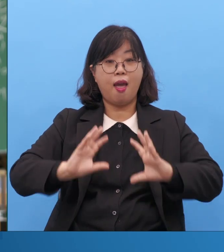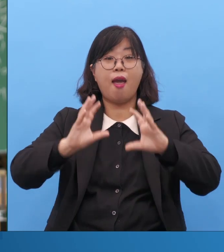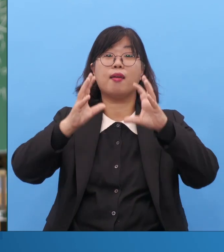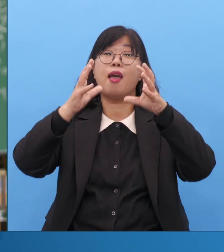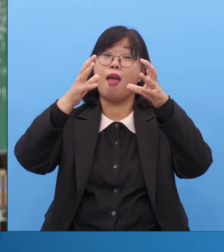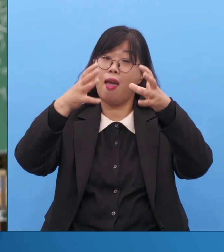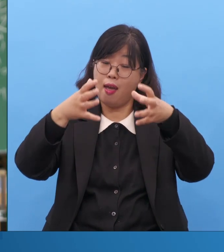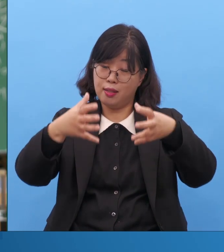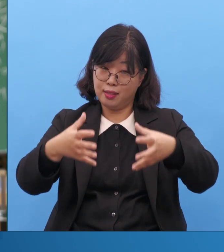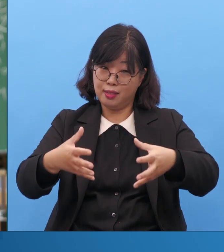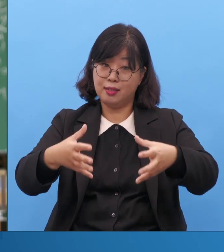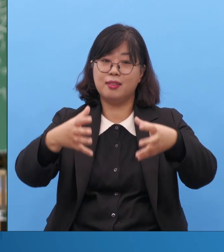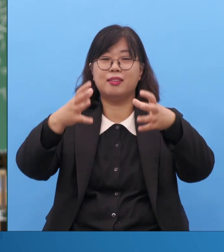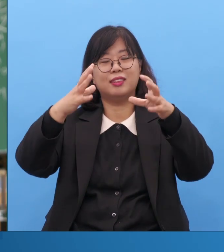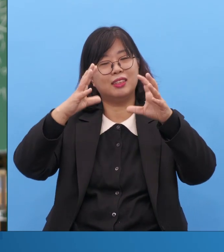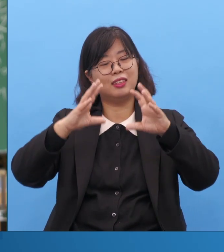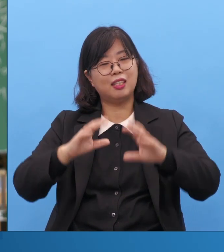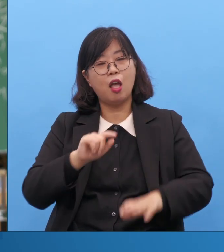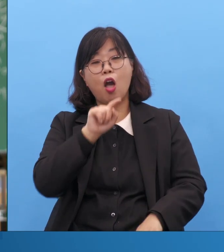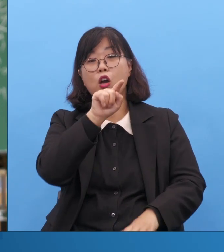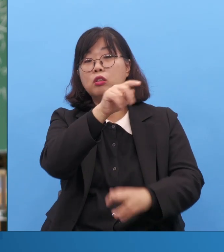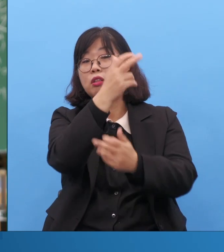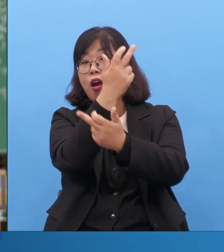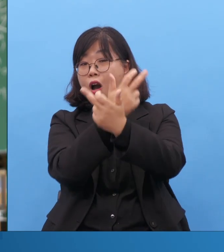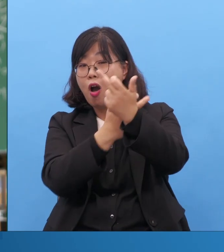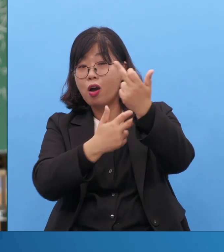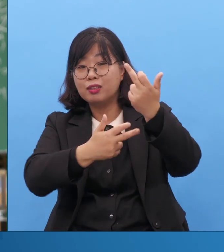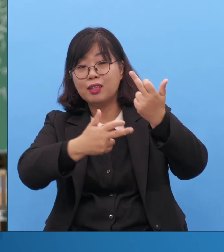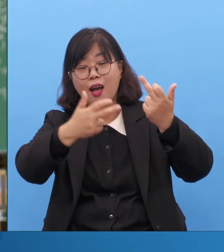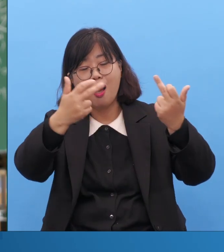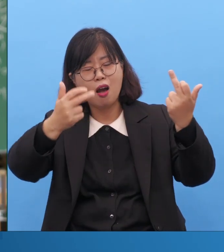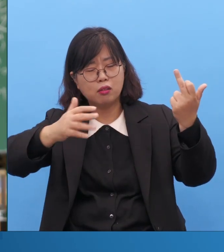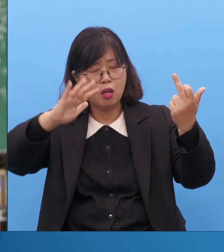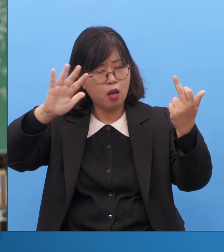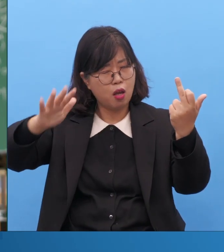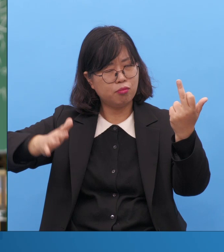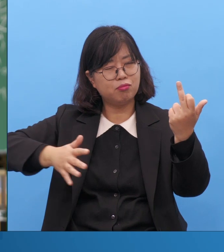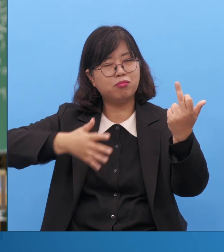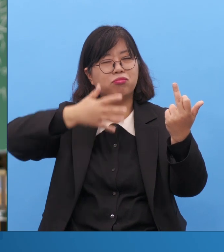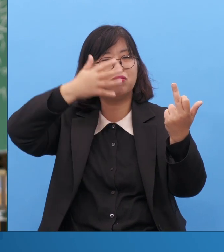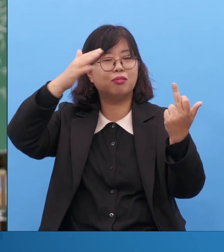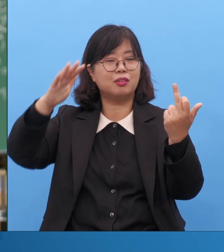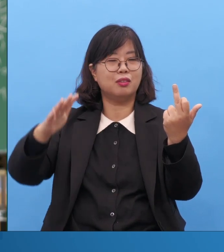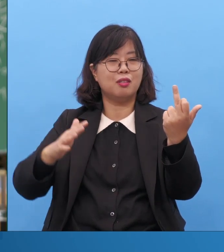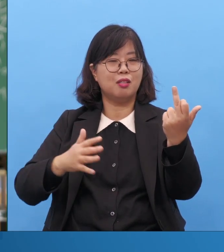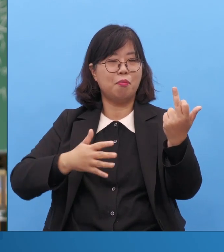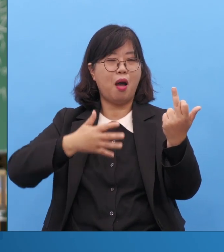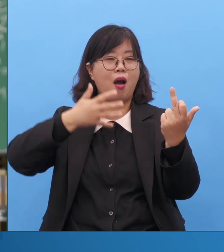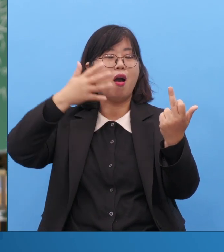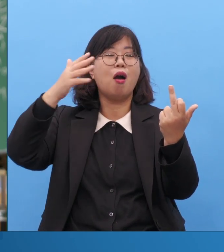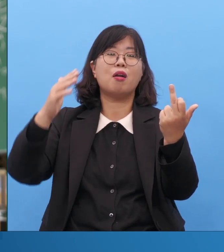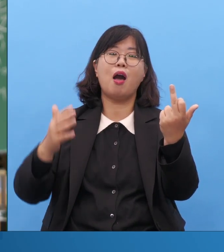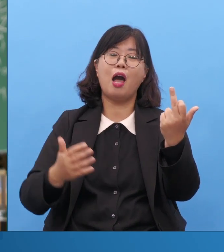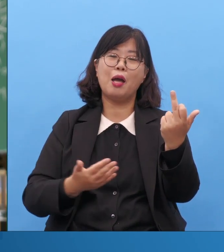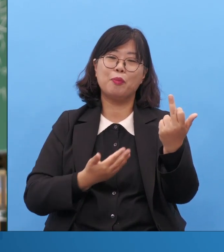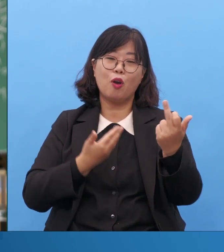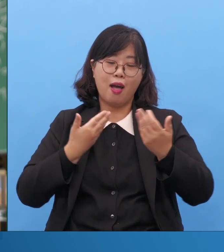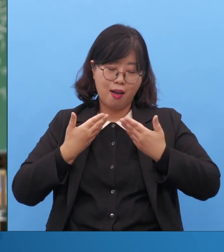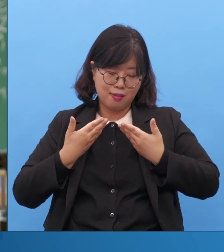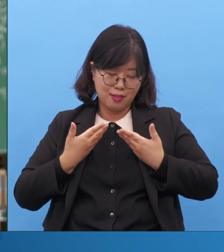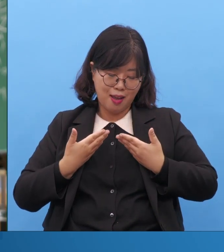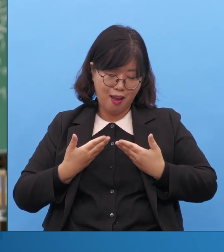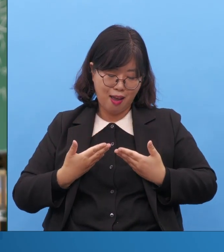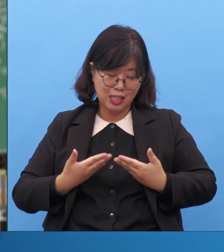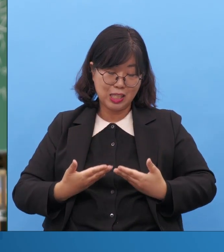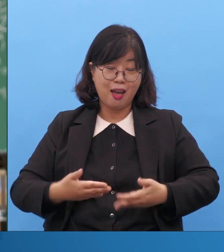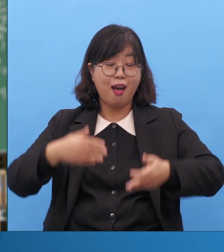세계를 저 산에 부는 바람과